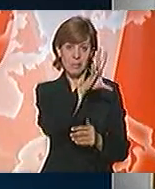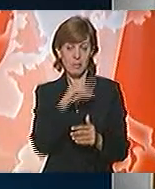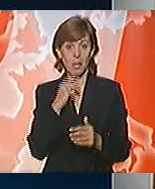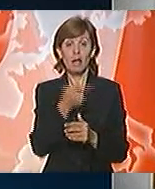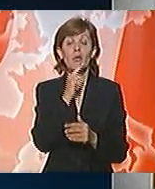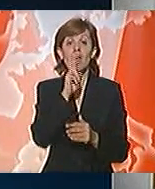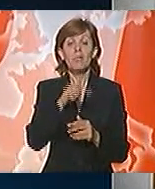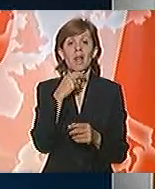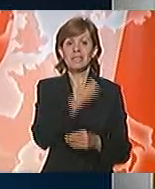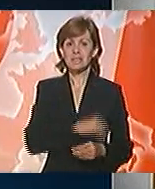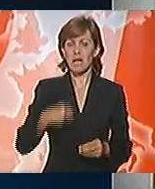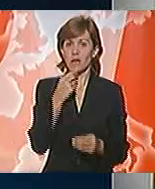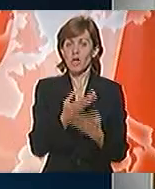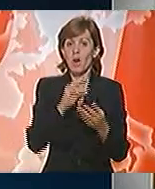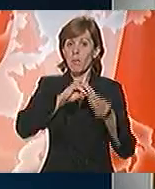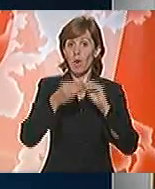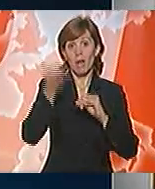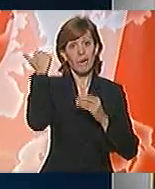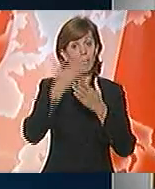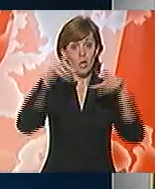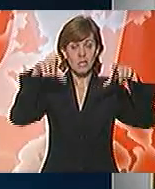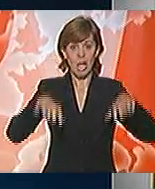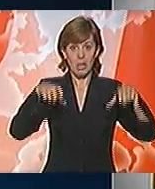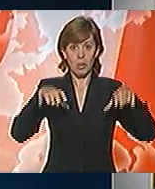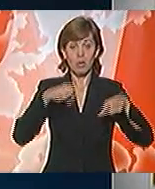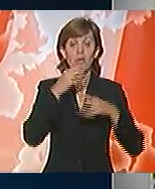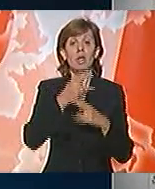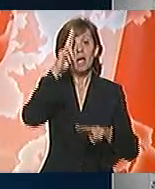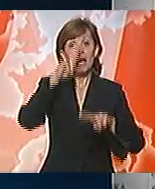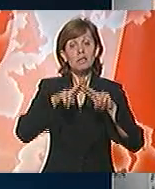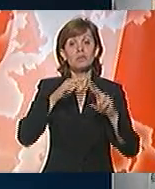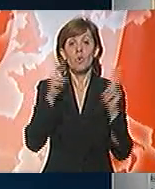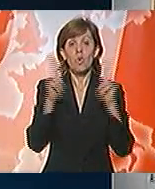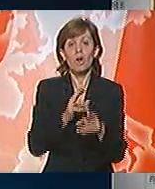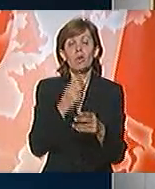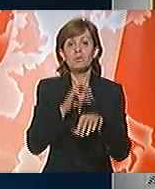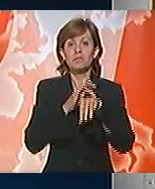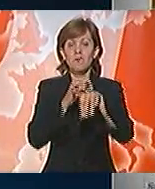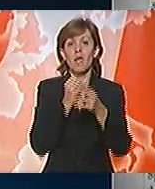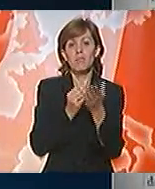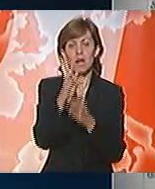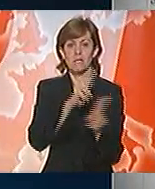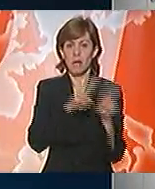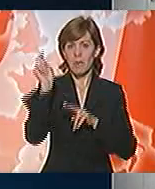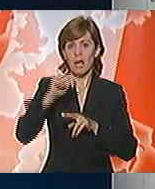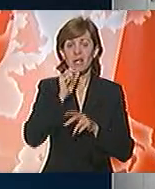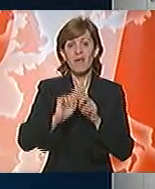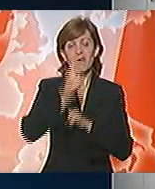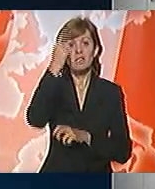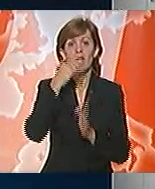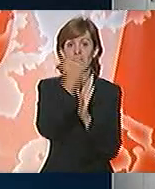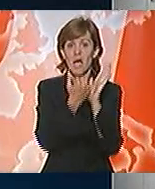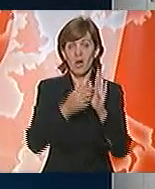imala strahovit problem huliganstva na stadionima. Rešenje se ukratko svodi na brzu pravdu i visoke zatvorske kazne za